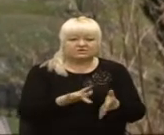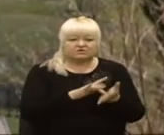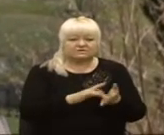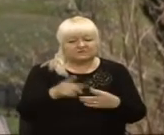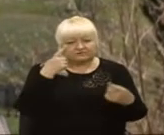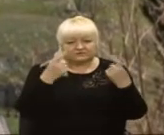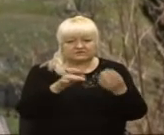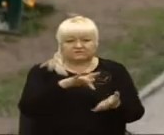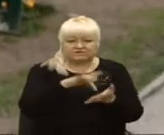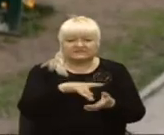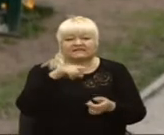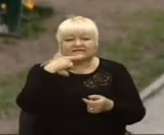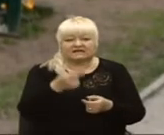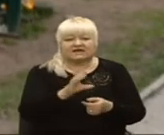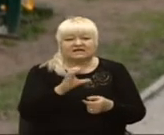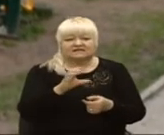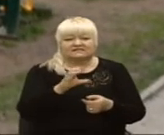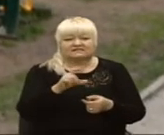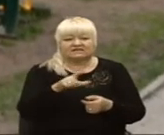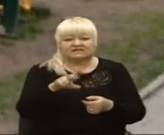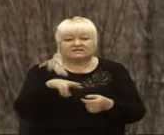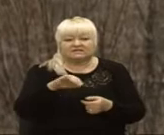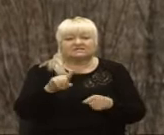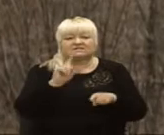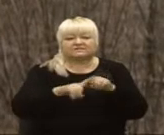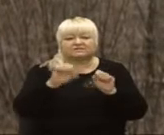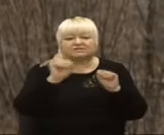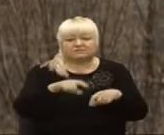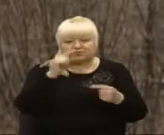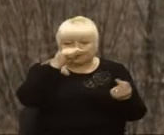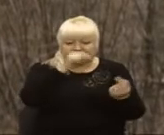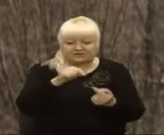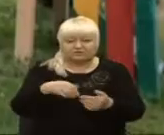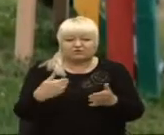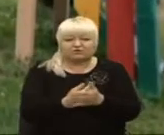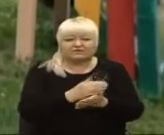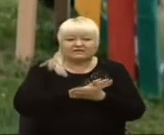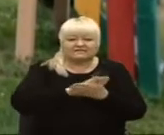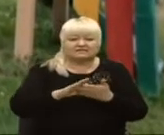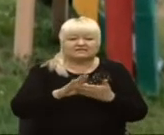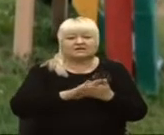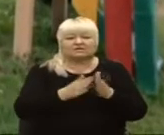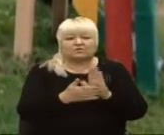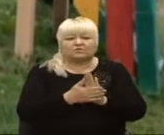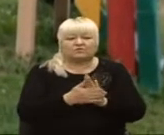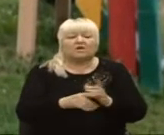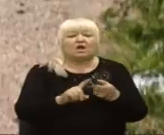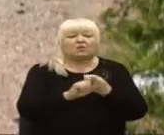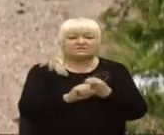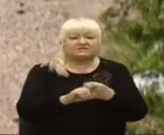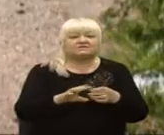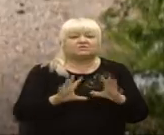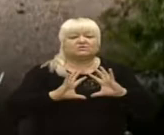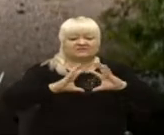-інформаційному центрі, кажуть, Східниця зможе швидше пристосуватись до нових санітарних вимог у зв'язку зі світовою пандемією.